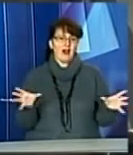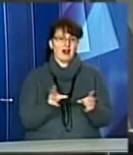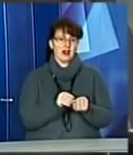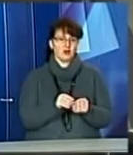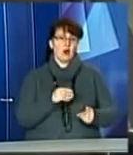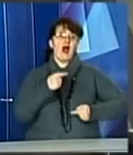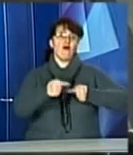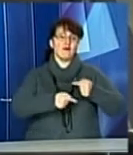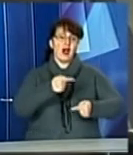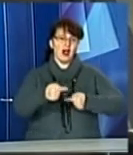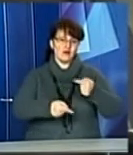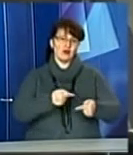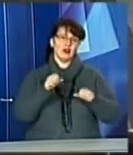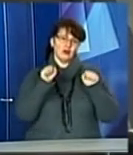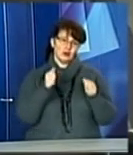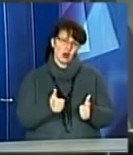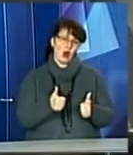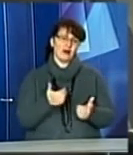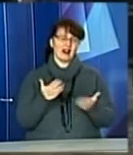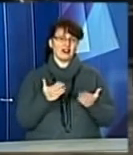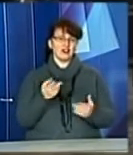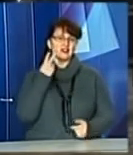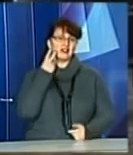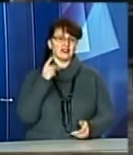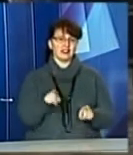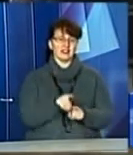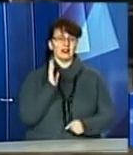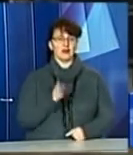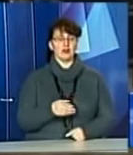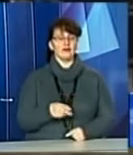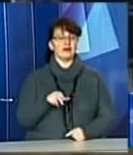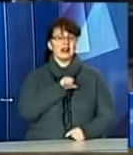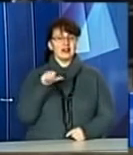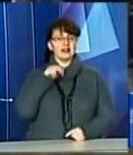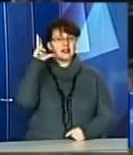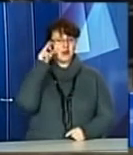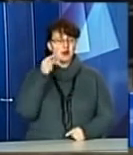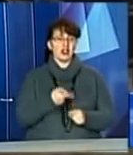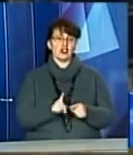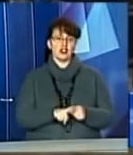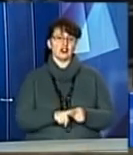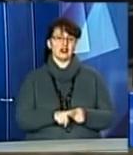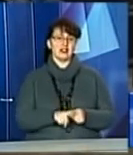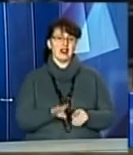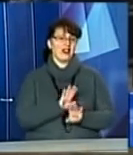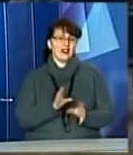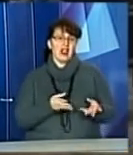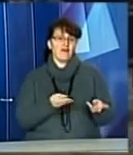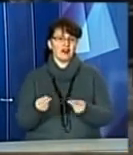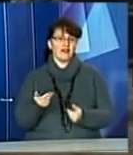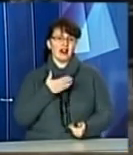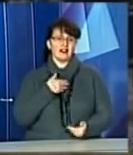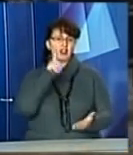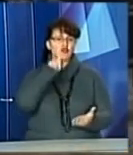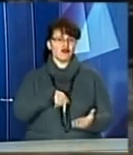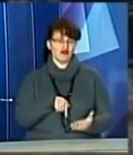майбутньому було б добре, щоб завжди так було. Сама дата, вона не впливає на нашу